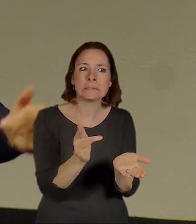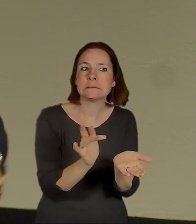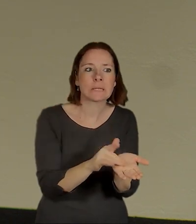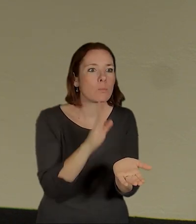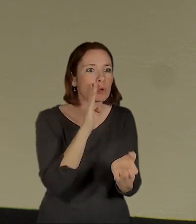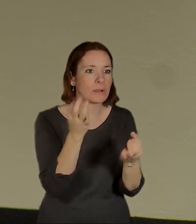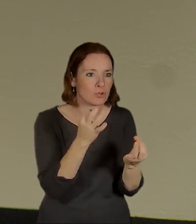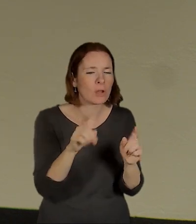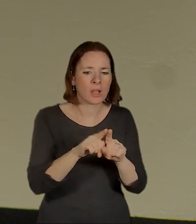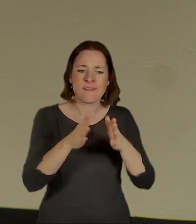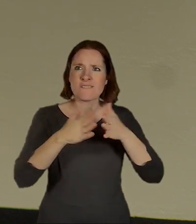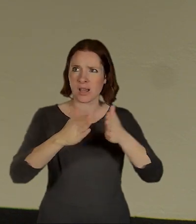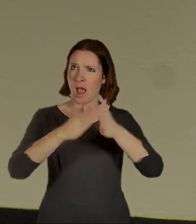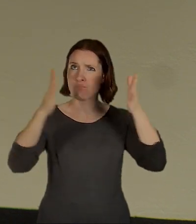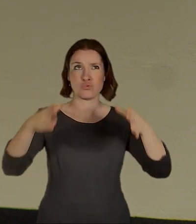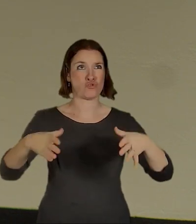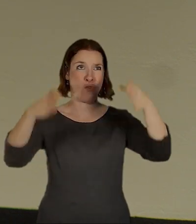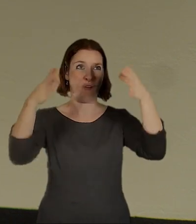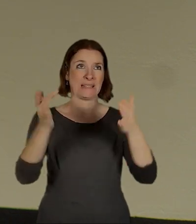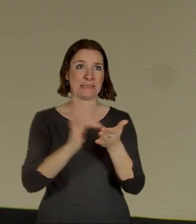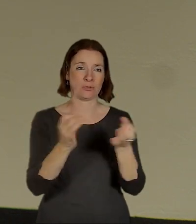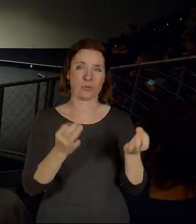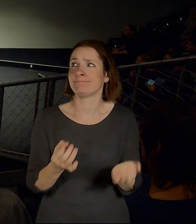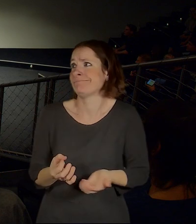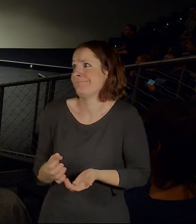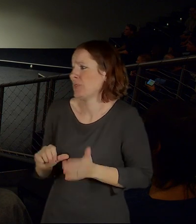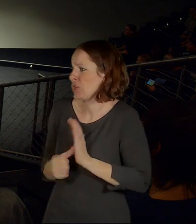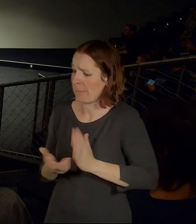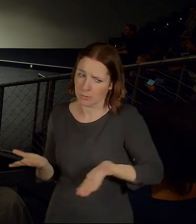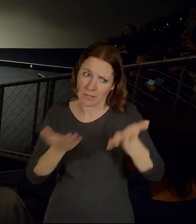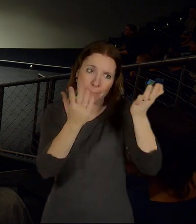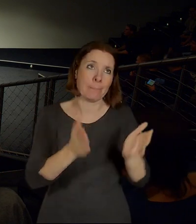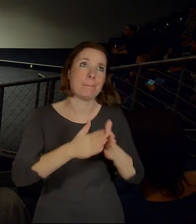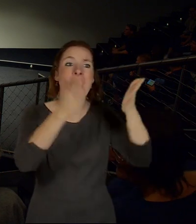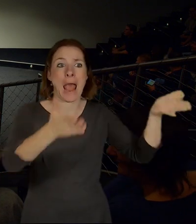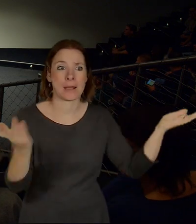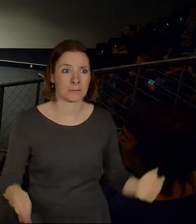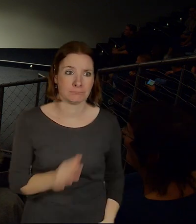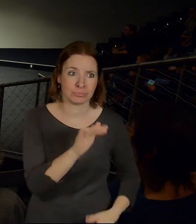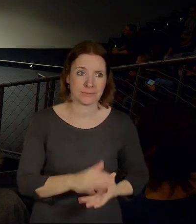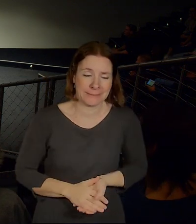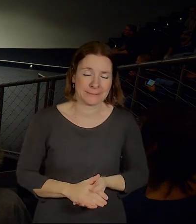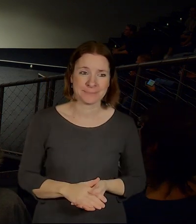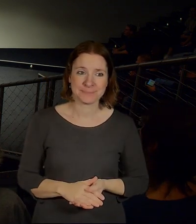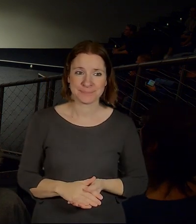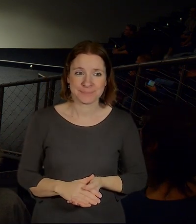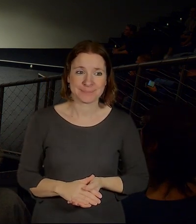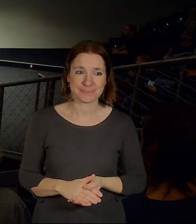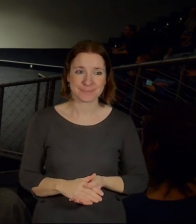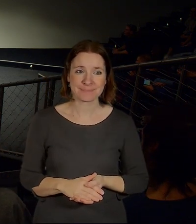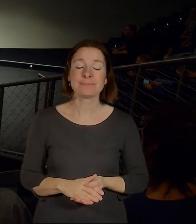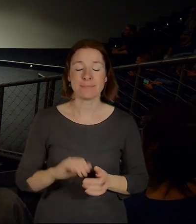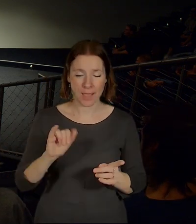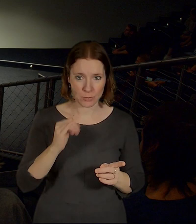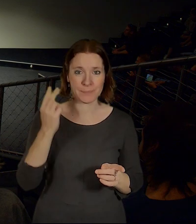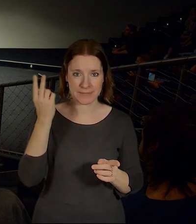Velká bedna, no tak ve městě jsou baráky, já nevím, ale je to vlastně o tom, že ano,